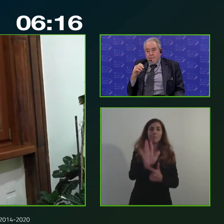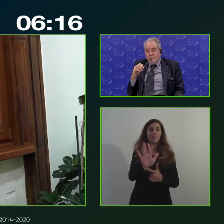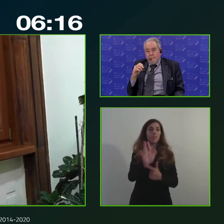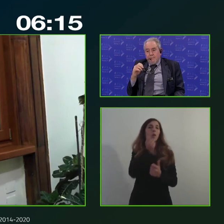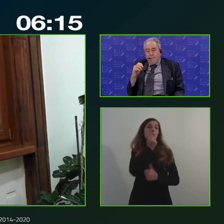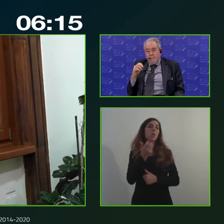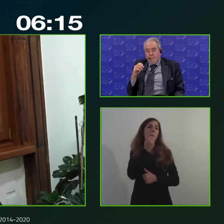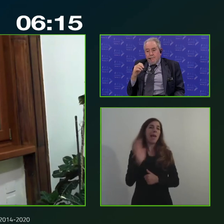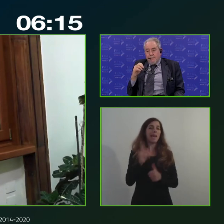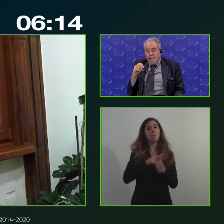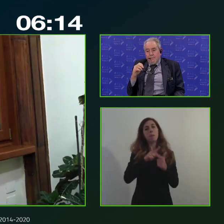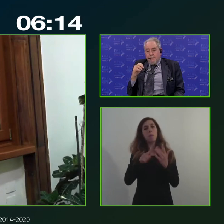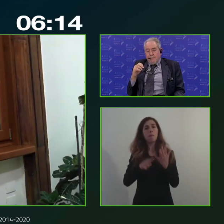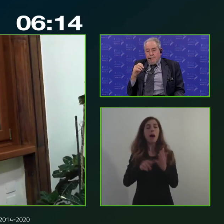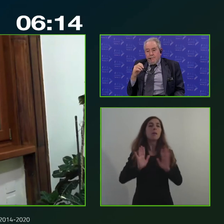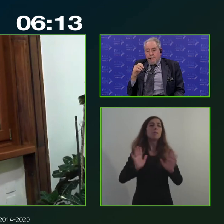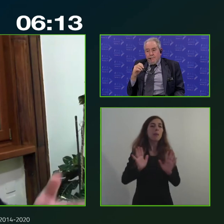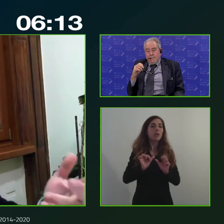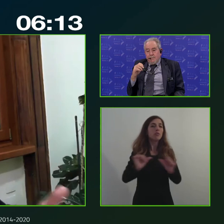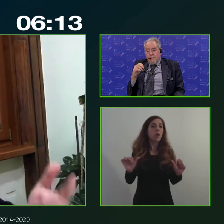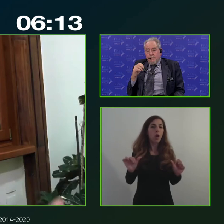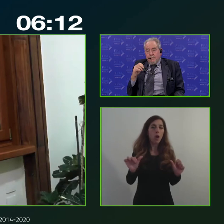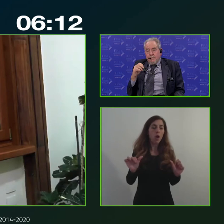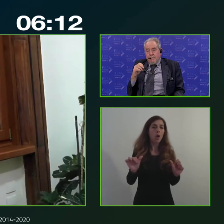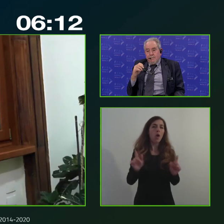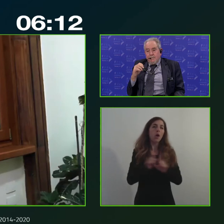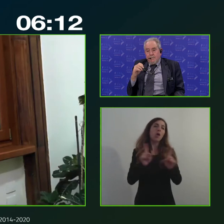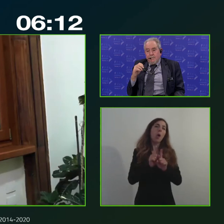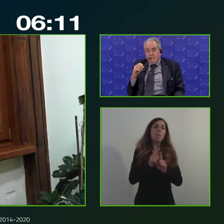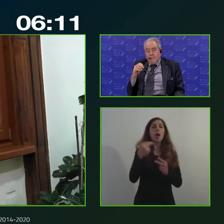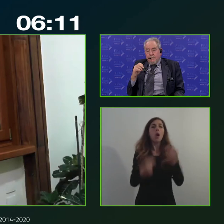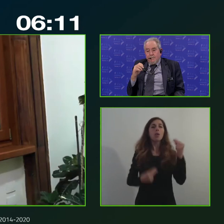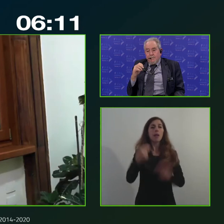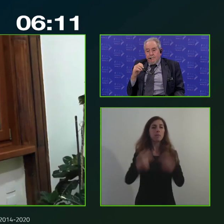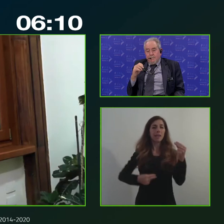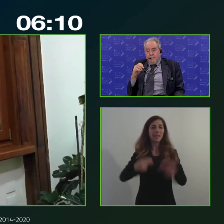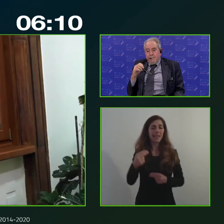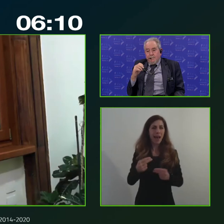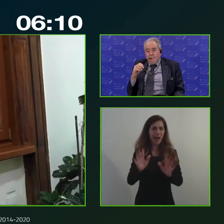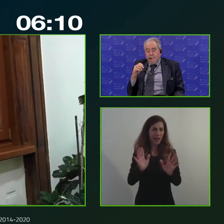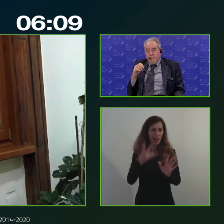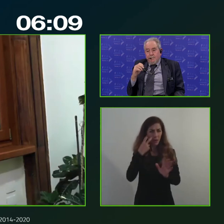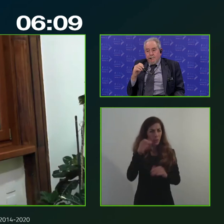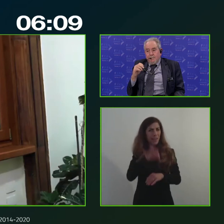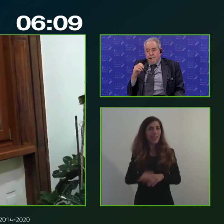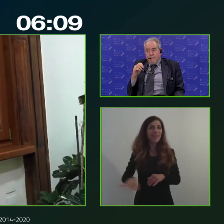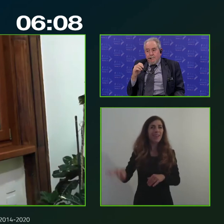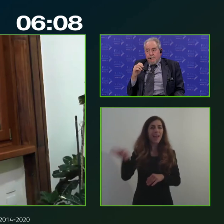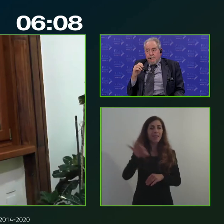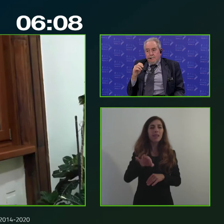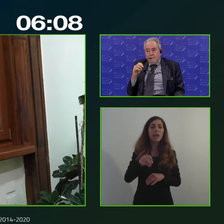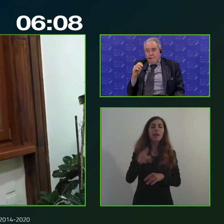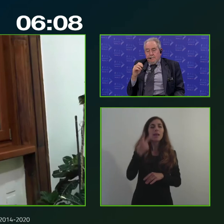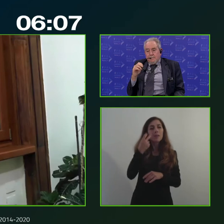numeri però sotto la forma ovviamente di una sorta di contabilità che non aveva nulla a che vedere molto spesso con la qualità